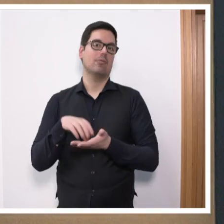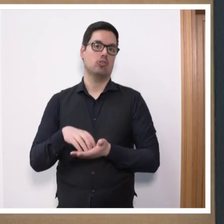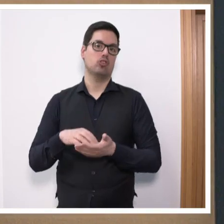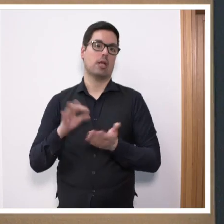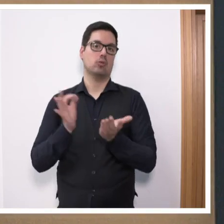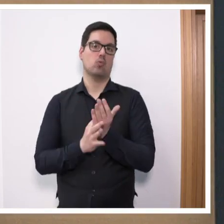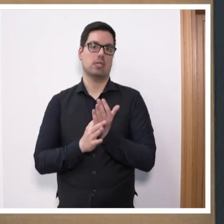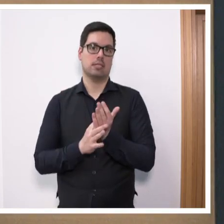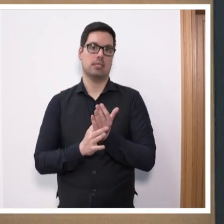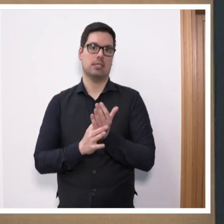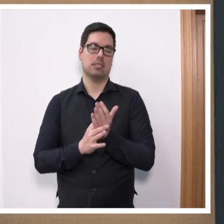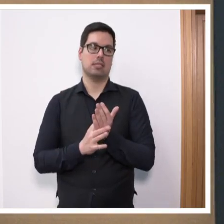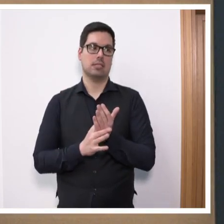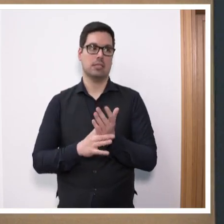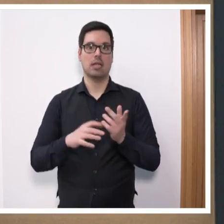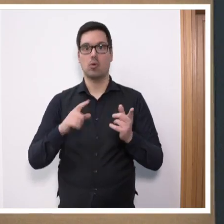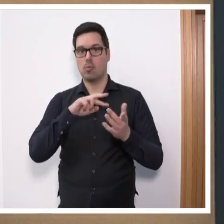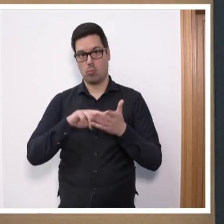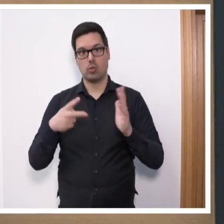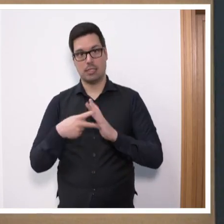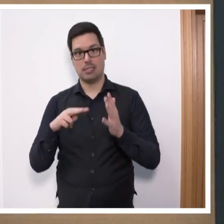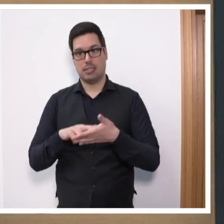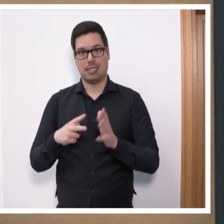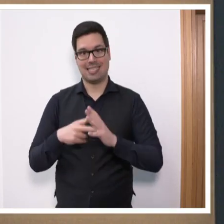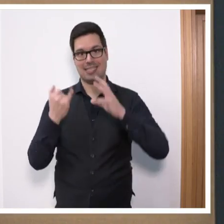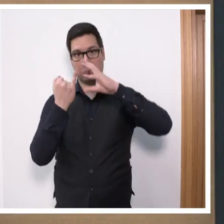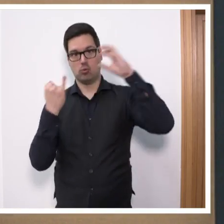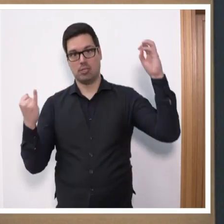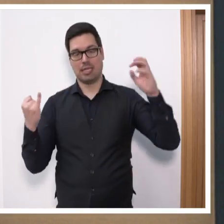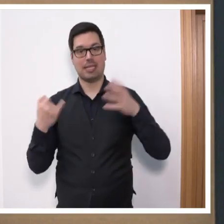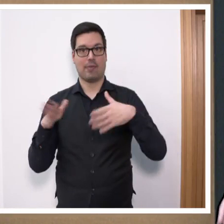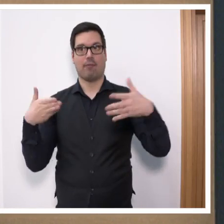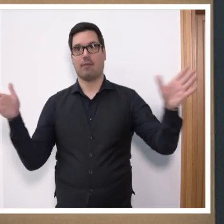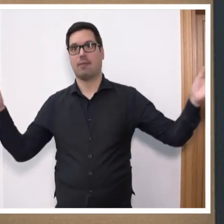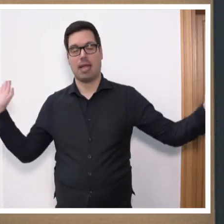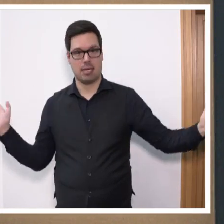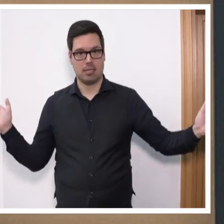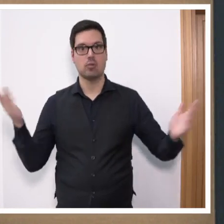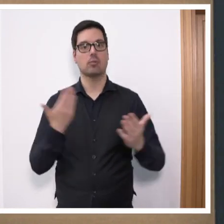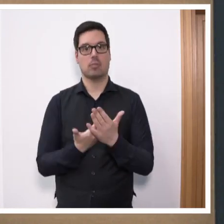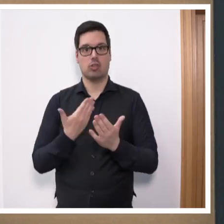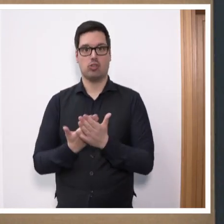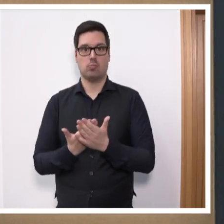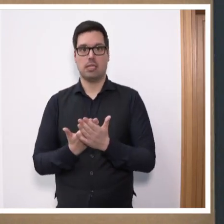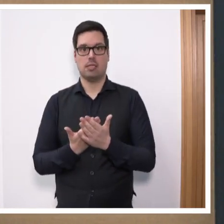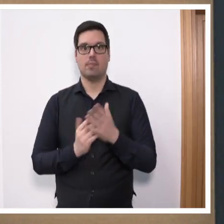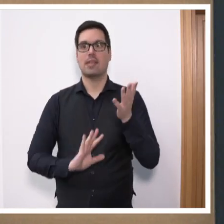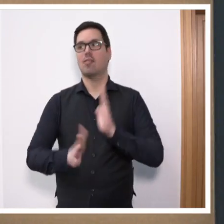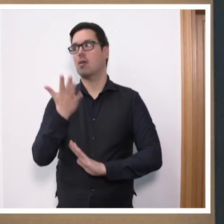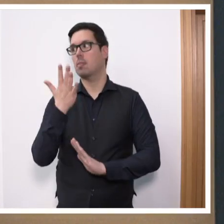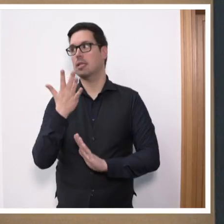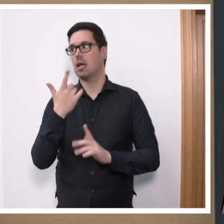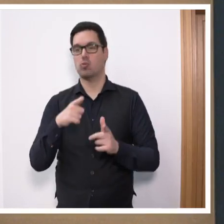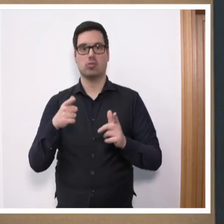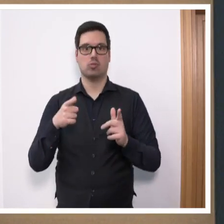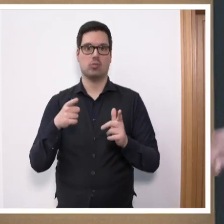von dem ist auch hausgemacht. Es ist auch politikgemachte Deindustrialisierung. Und ein Beispiel dafür ist das mutwillige Verbrennerhaus von Rot